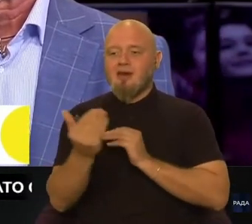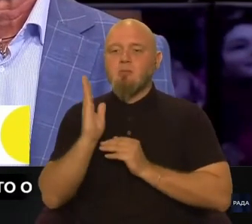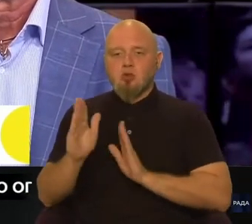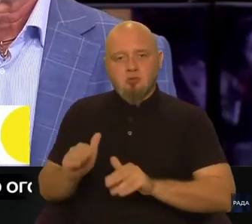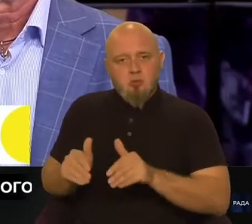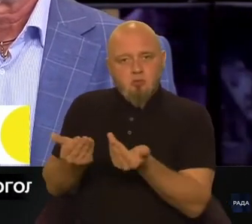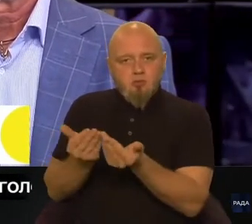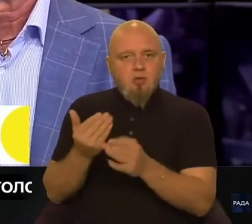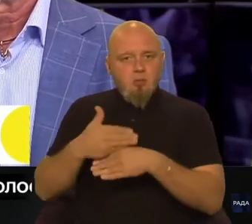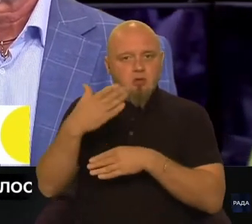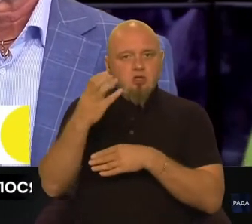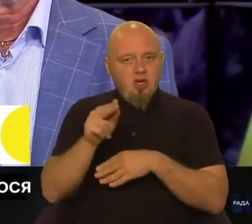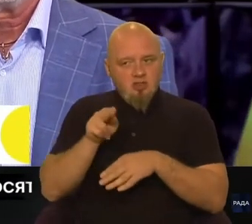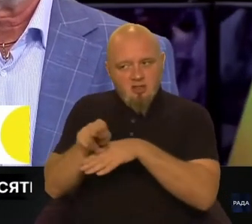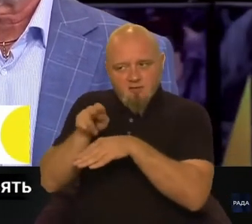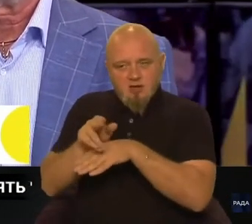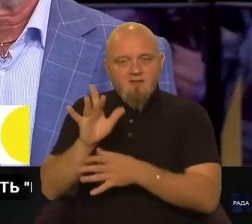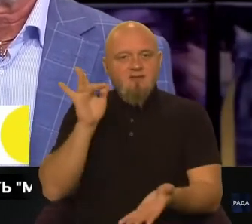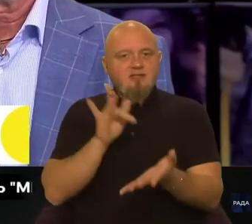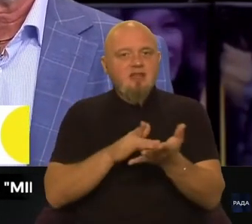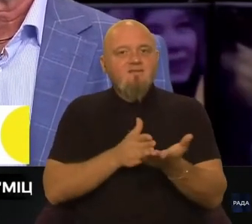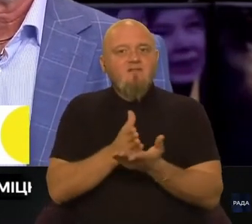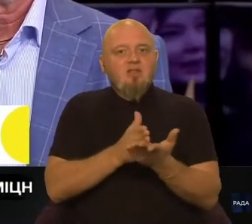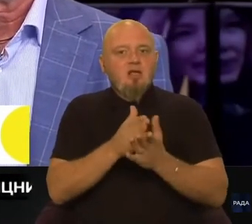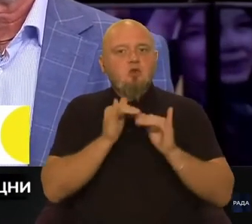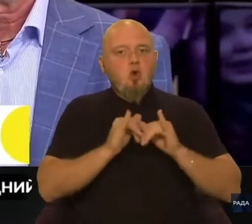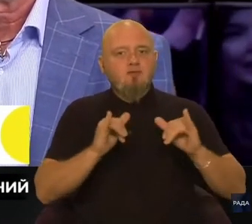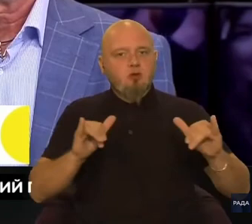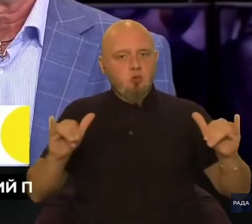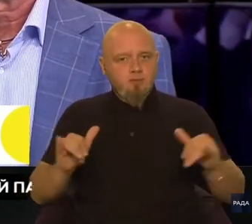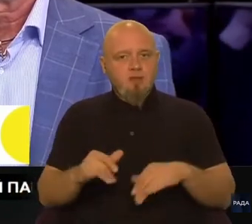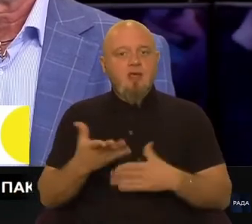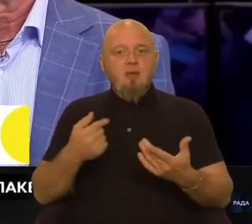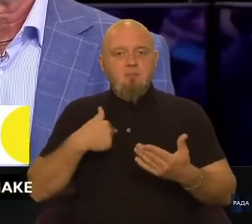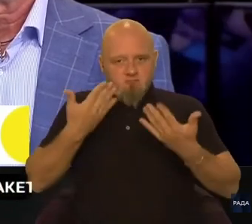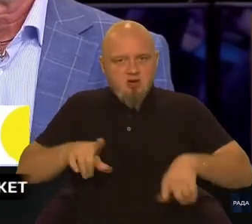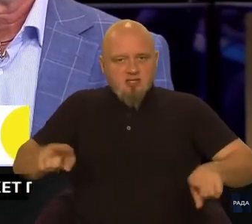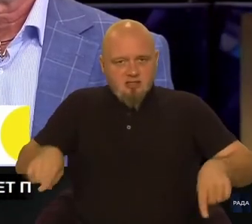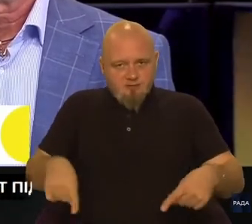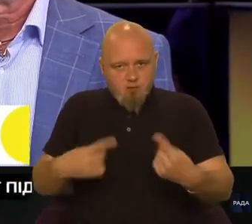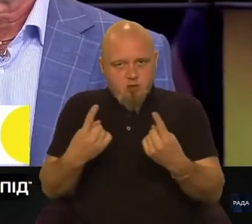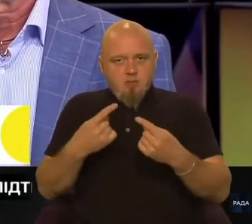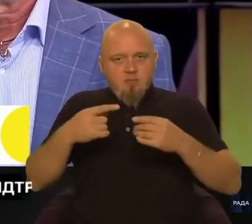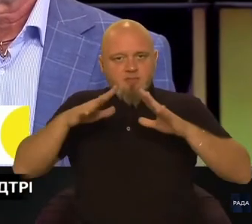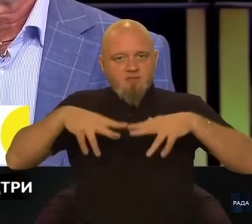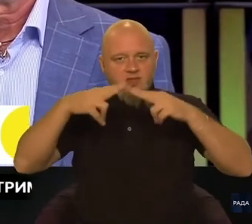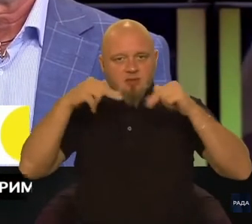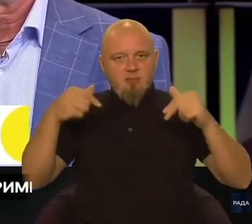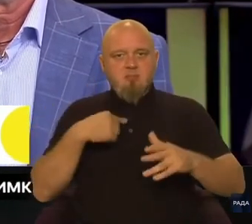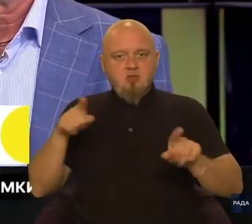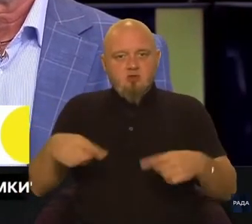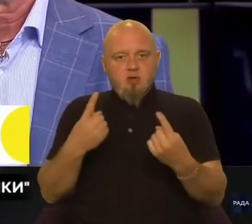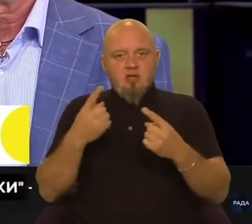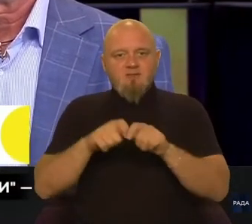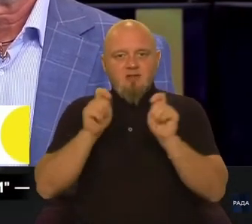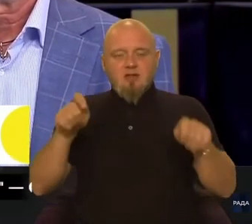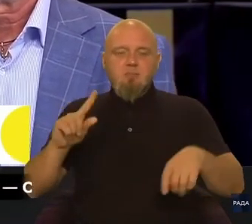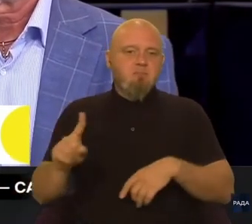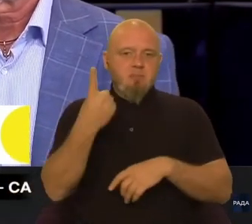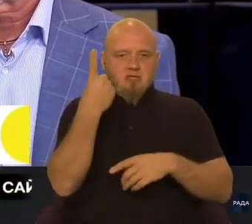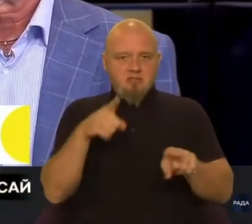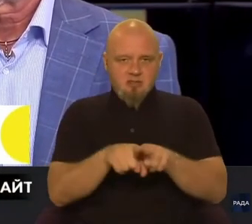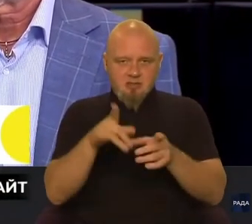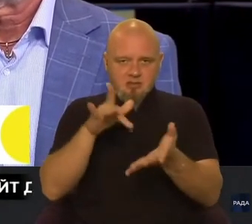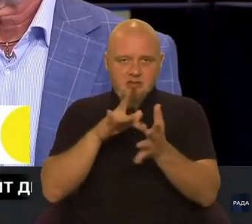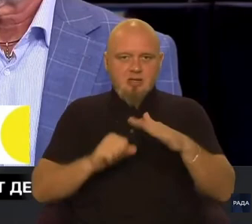запропоновано потім ще навчання в центрах ветеранського розвитку, який ми вже створюємо. Вже в Дніпрі ми створили і відкрили перший такий